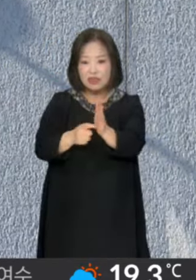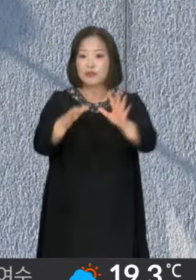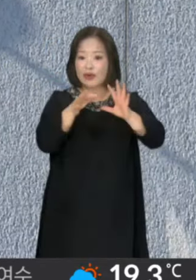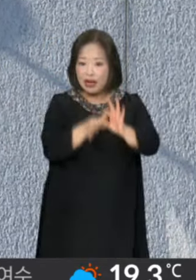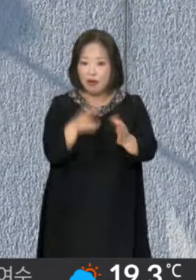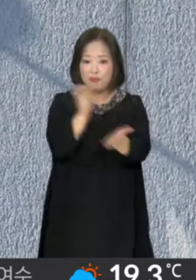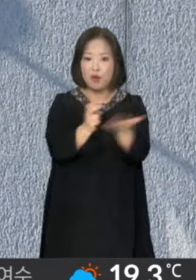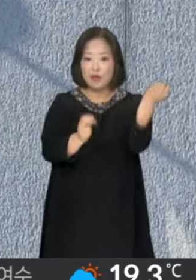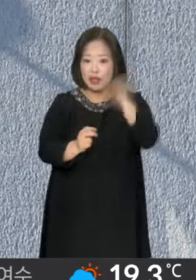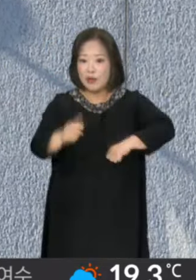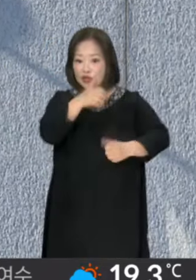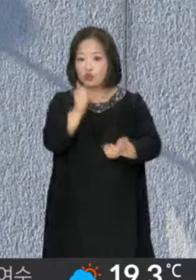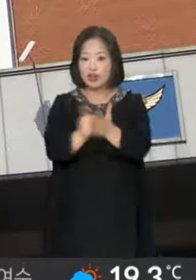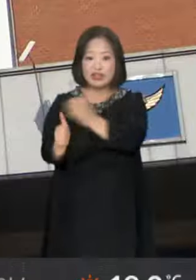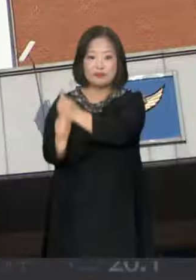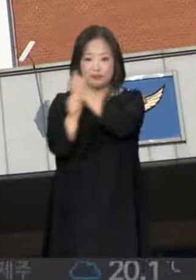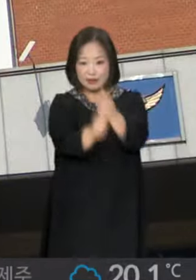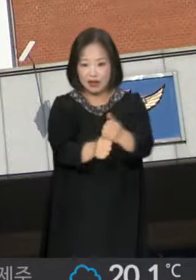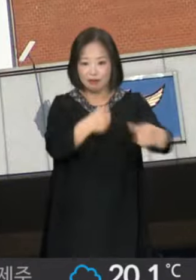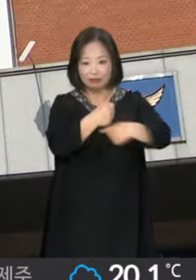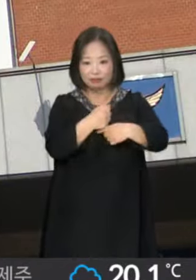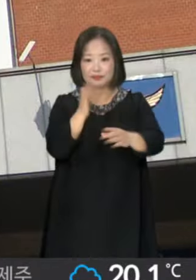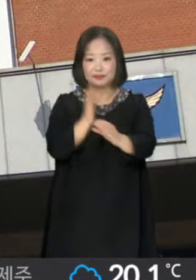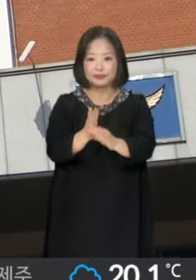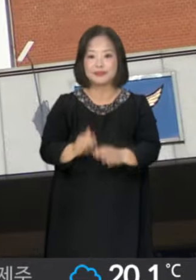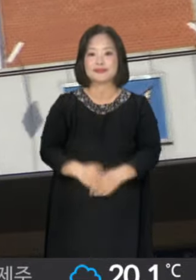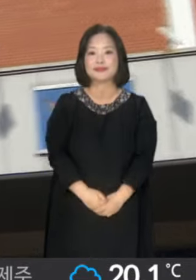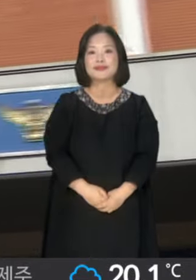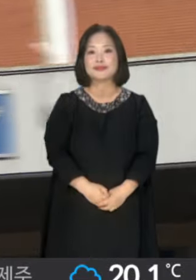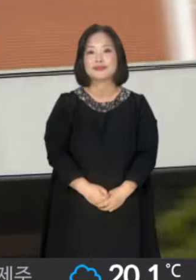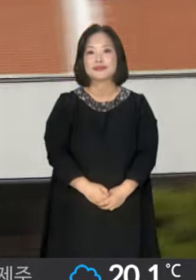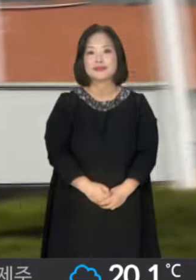관한 법률 위반 혐의로 입건에 수사하고 있습니다.